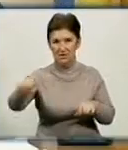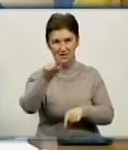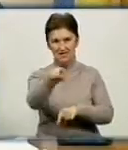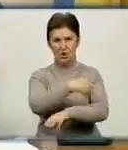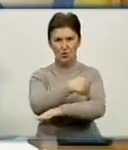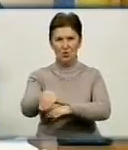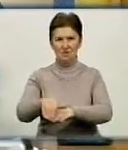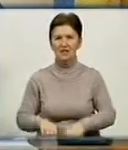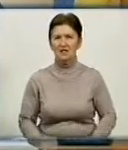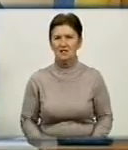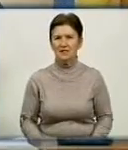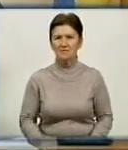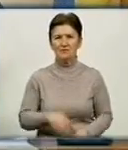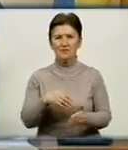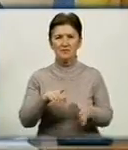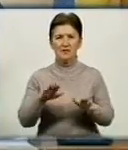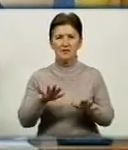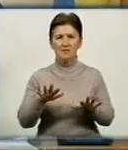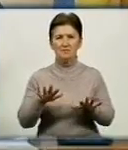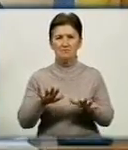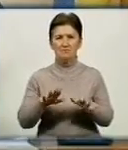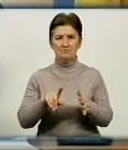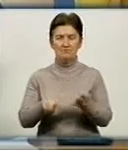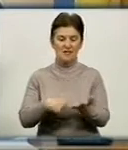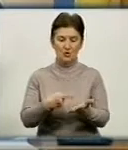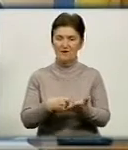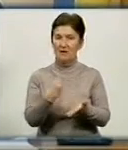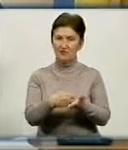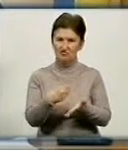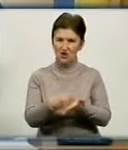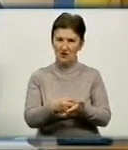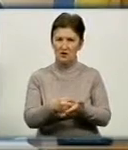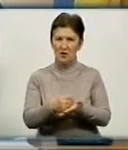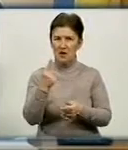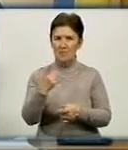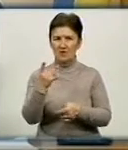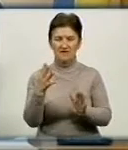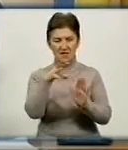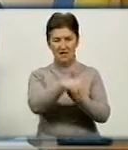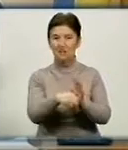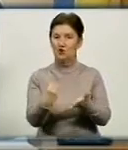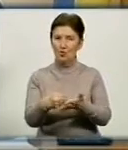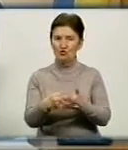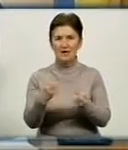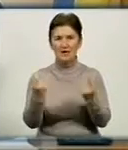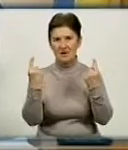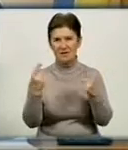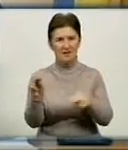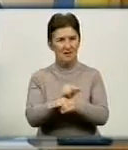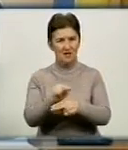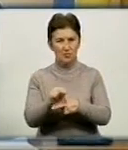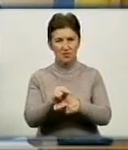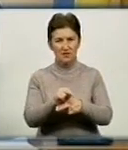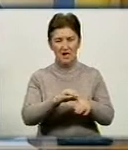З міжцевого бюджету вперше за останні 5 років закладені дані кошти на капітальний ремонт